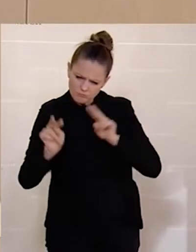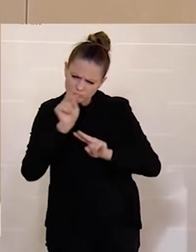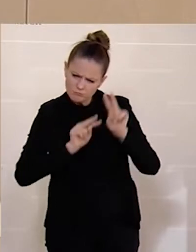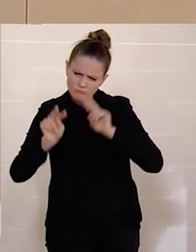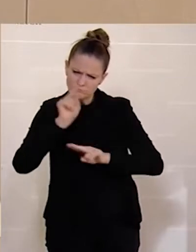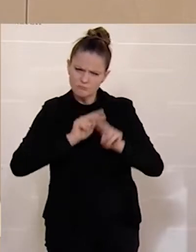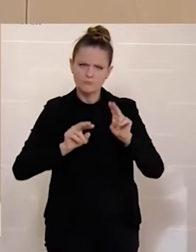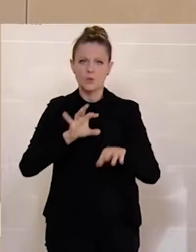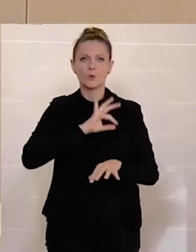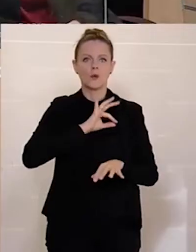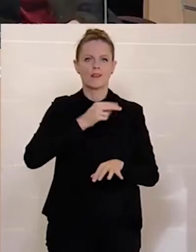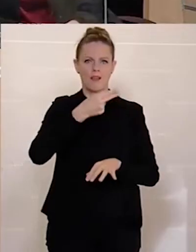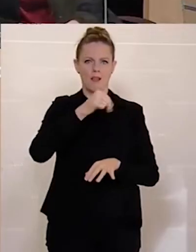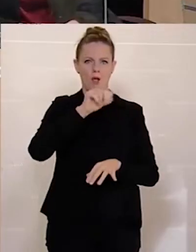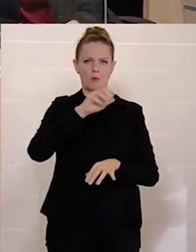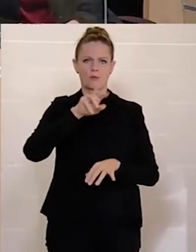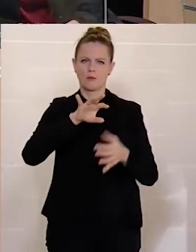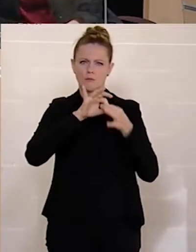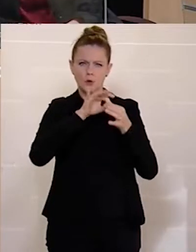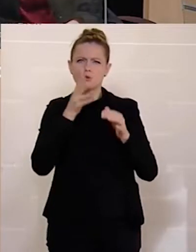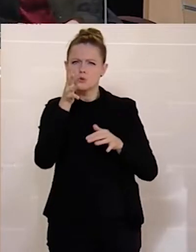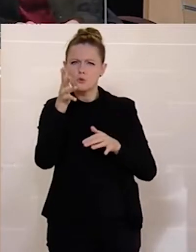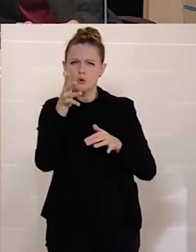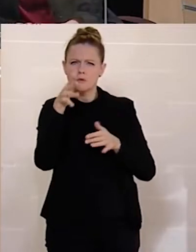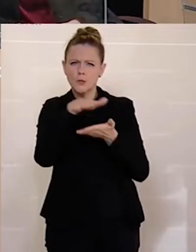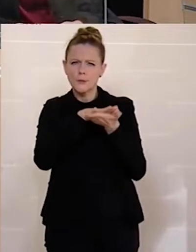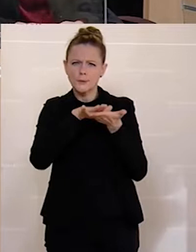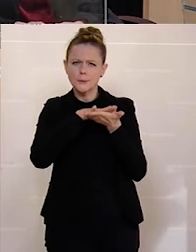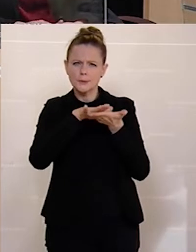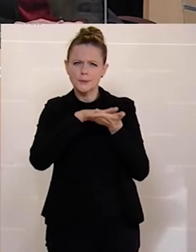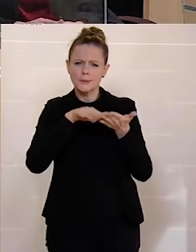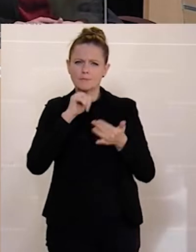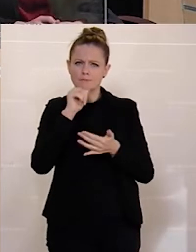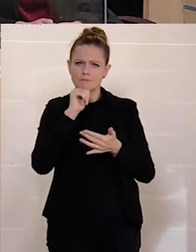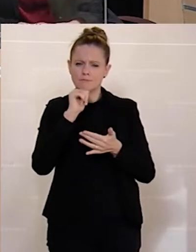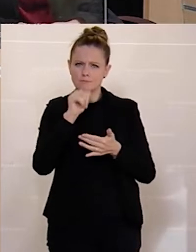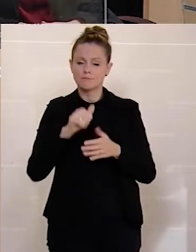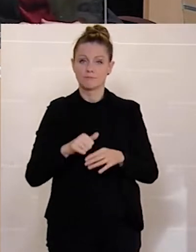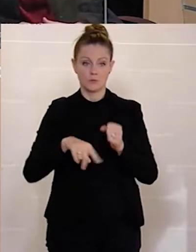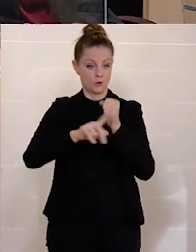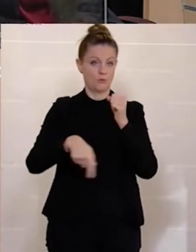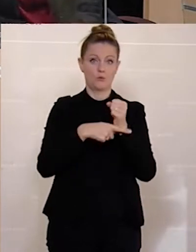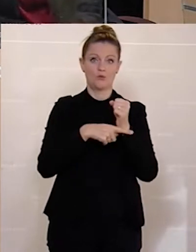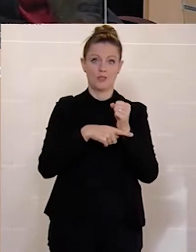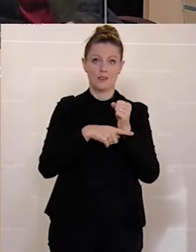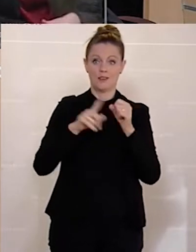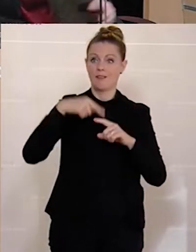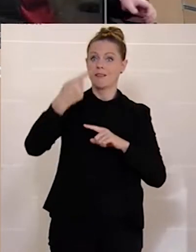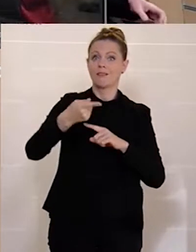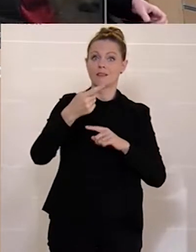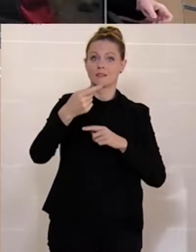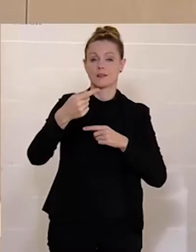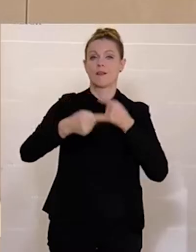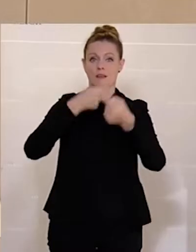Kollegen Haubner bezogen jetzt, es ist keine Zukunft drin in diesem Paket. Es ist wieder ein Budget, das auf Kosten der nächsten Generation